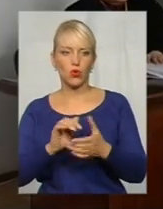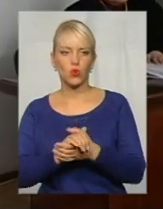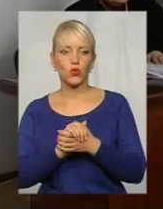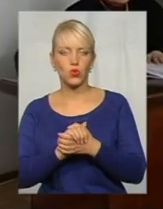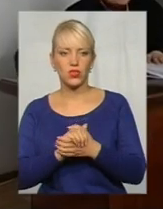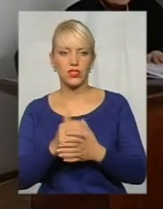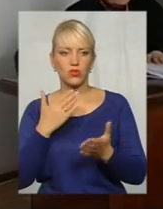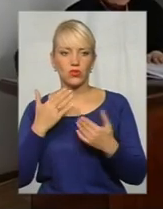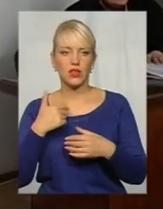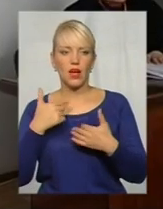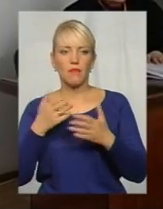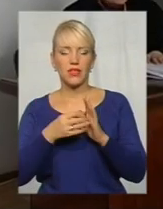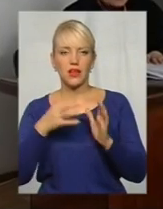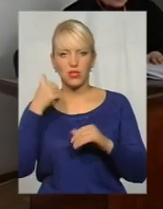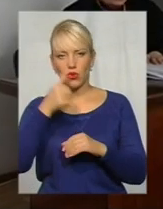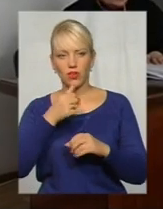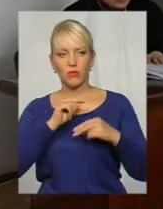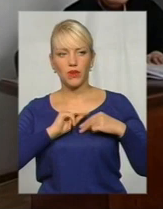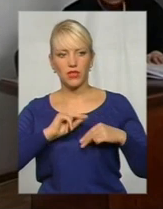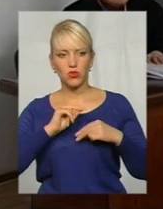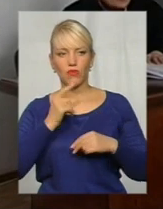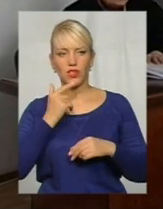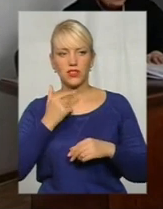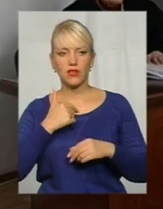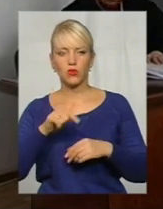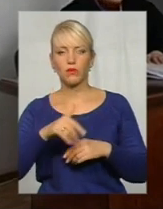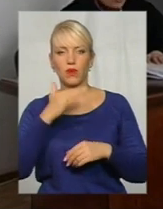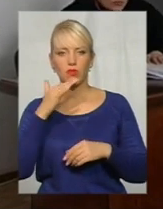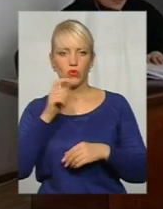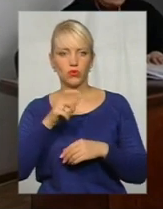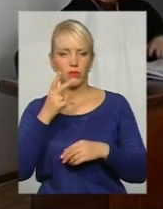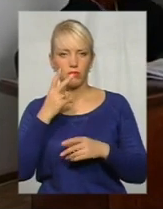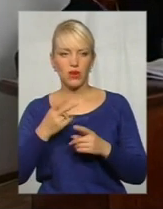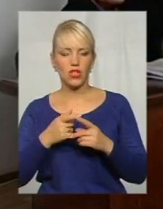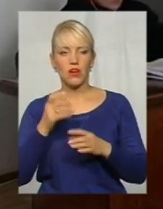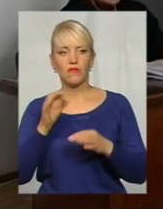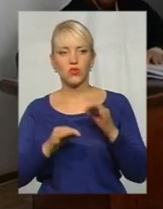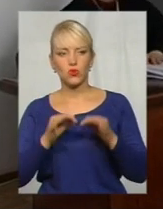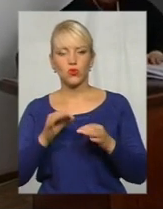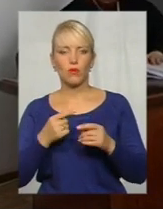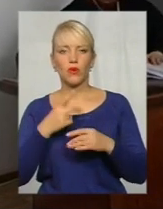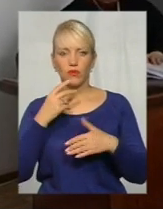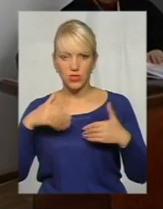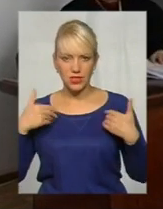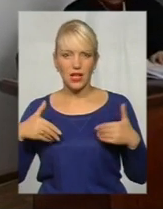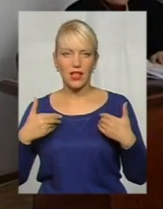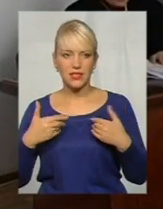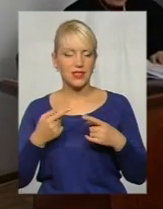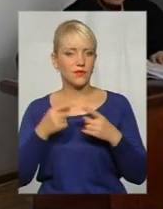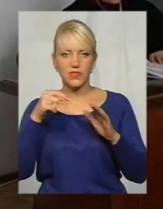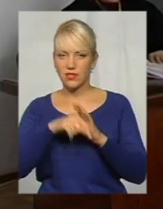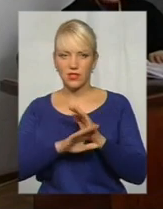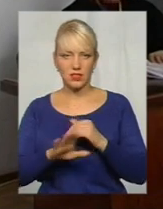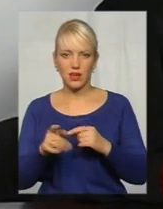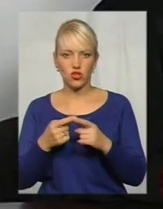15 років, працюю в Красилові. Я хоч одну разу, одну людину вже бачила в судовому засіданні, або на вулиці казала здрасті. Це не означає,